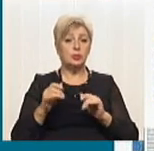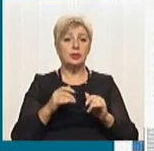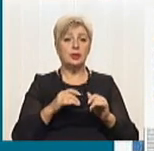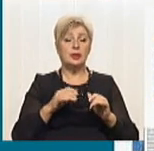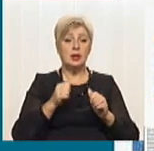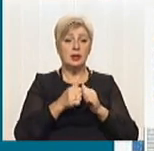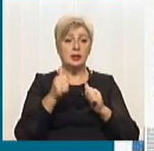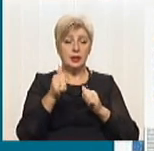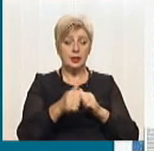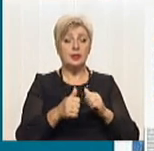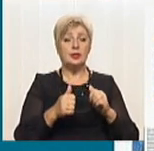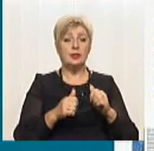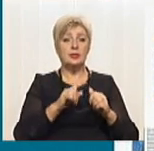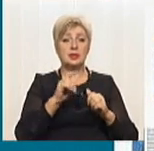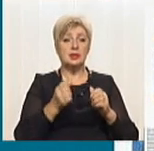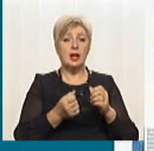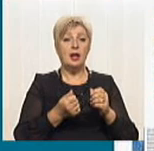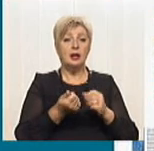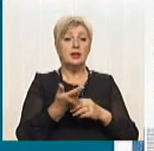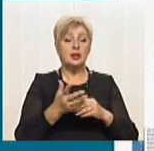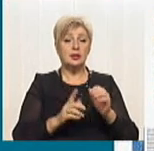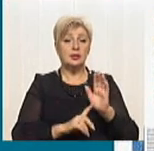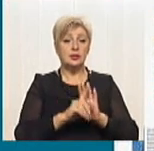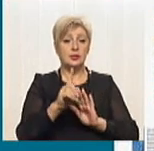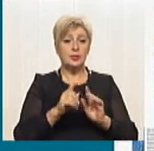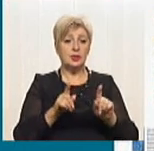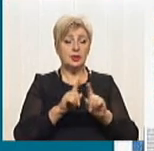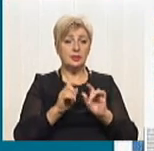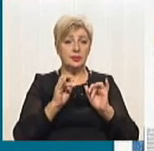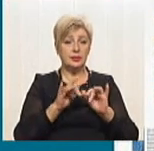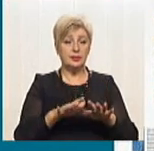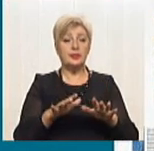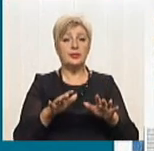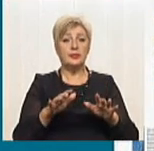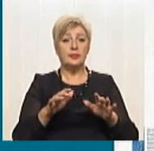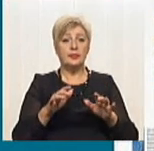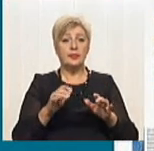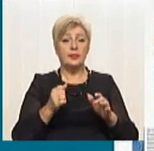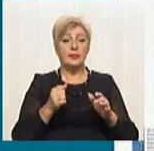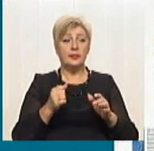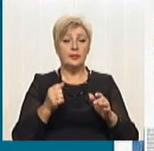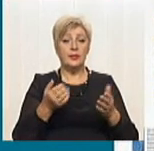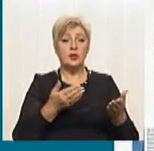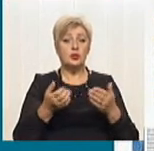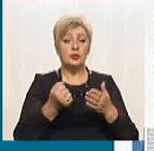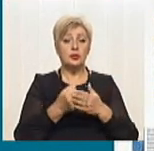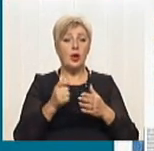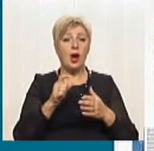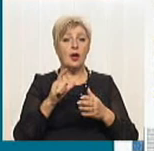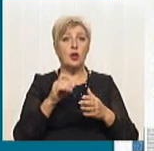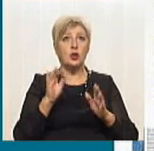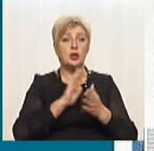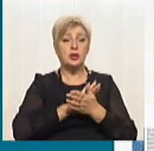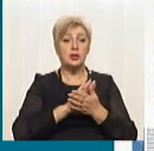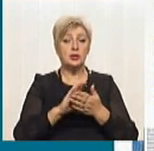кількістю розпочатих таких процедур, орієнтованих на багаторівневу перевірку щодо екологічності та безпеки майбутніх об